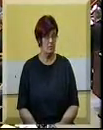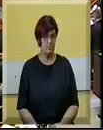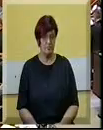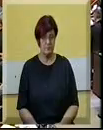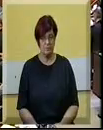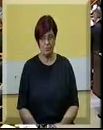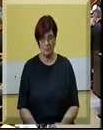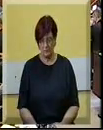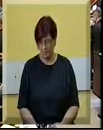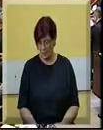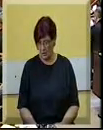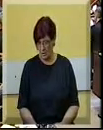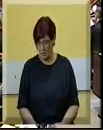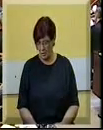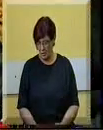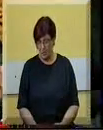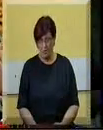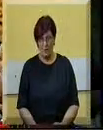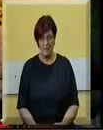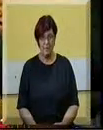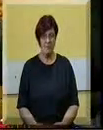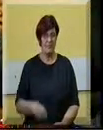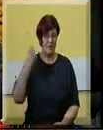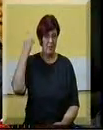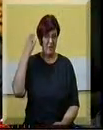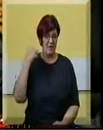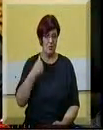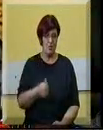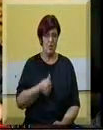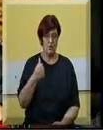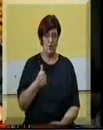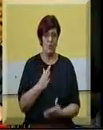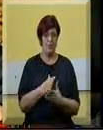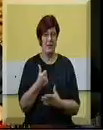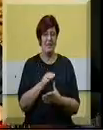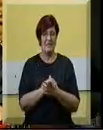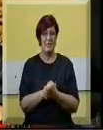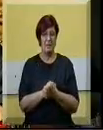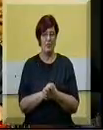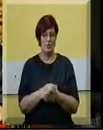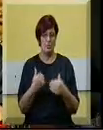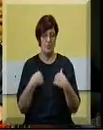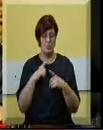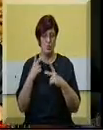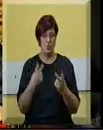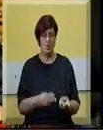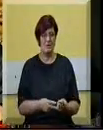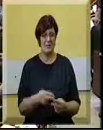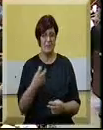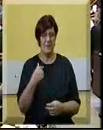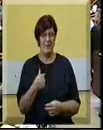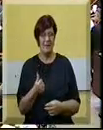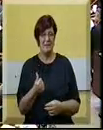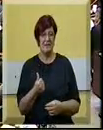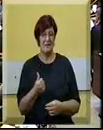E, radi. Pre nekih godinu dana bi im jedan prijatelj u gostima, iz jedne,